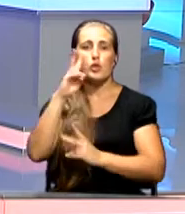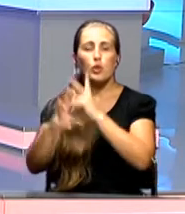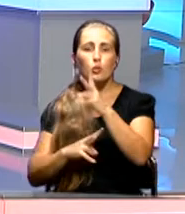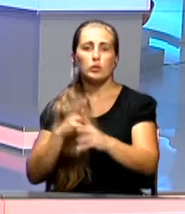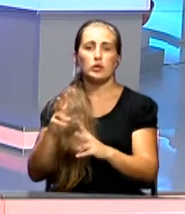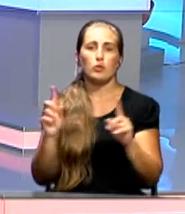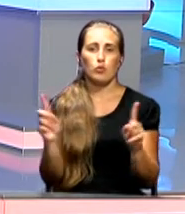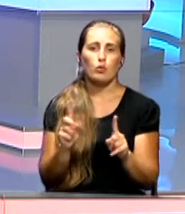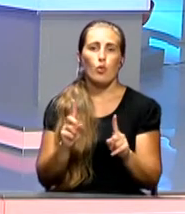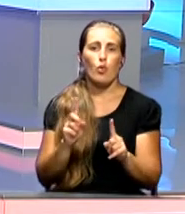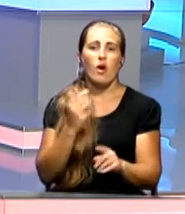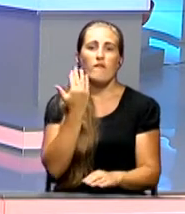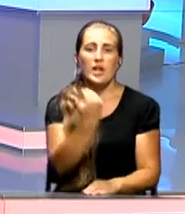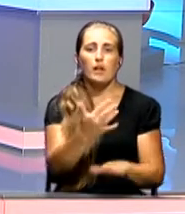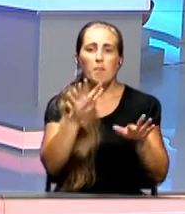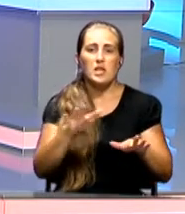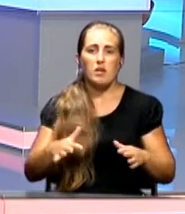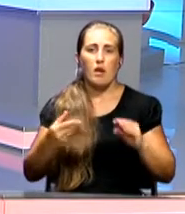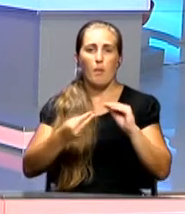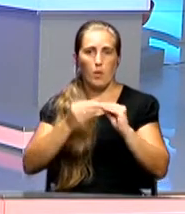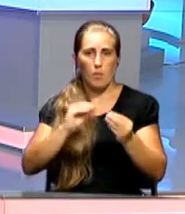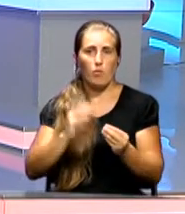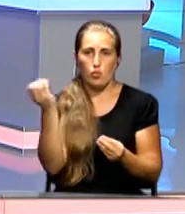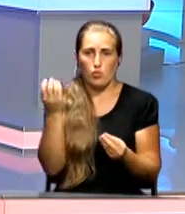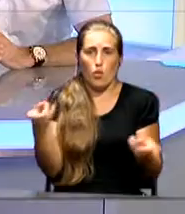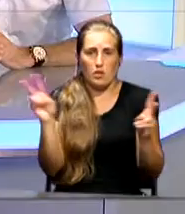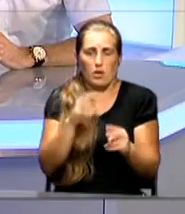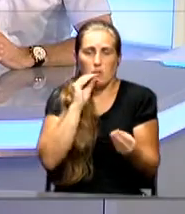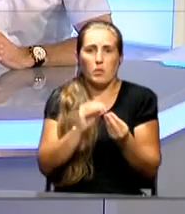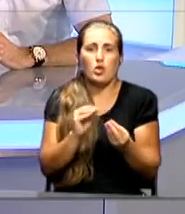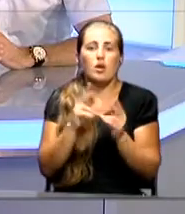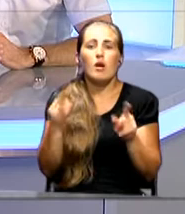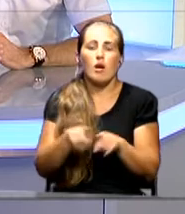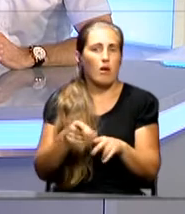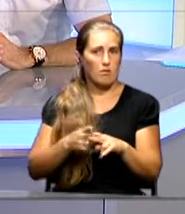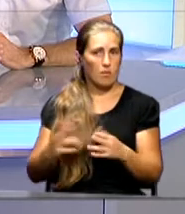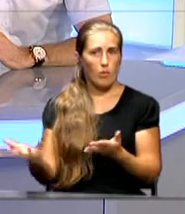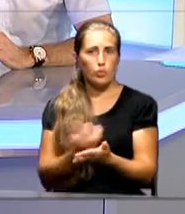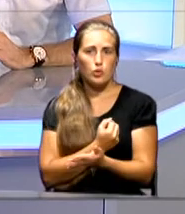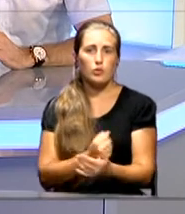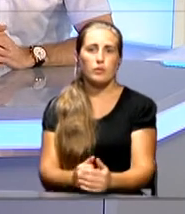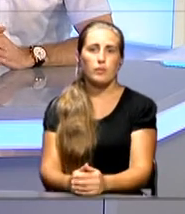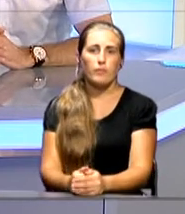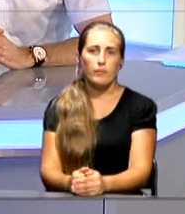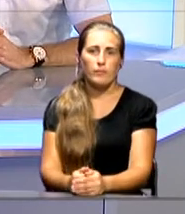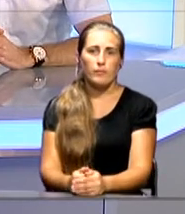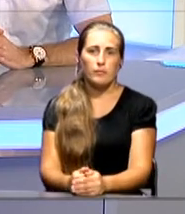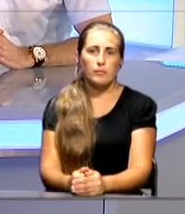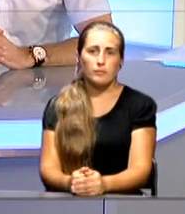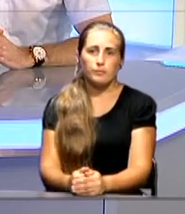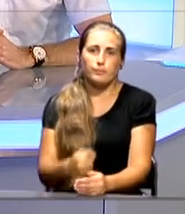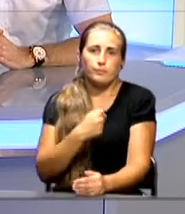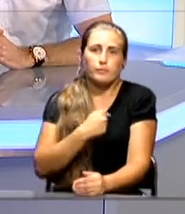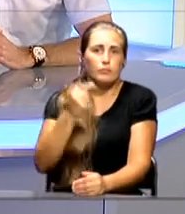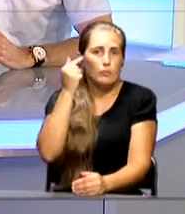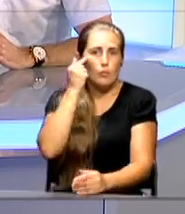в их населенном пункте проблема по существу осталась прежней. Как это получилось? Ну, Сергей, мне, я